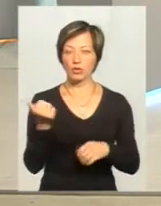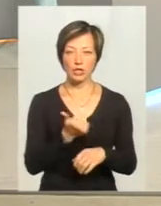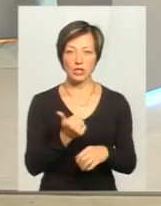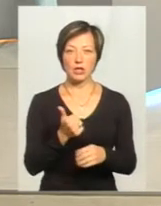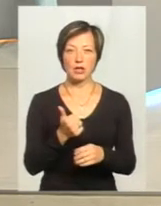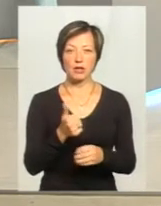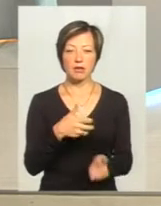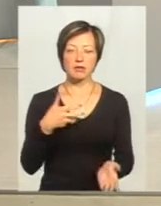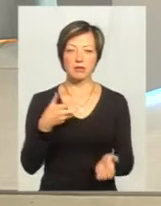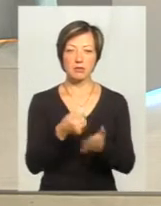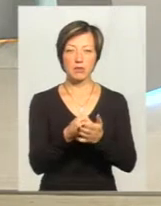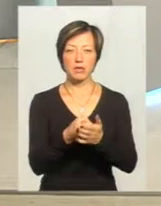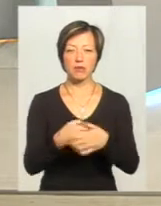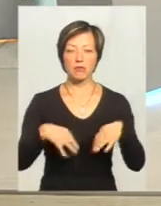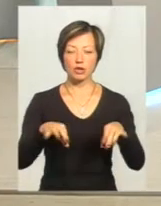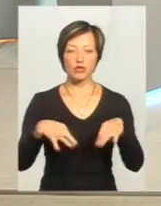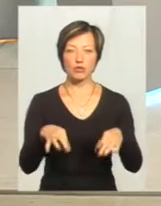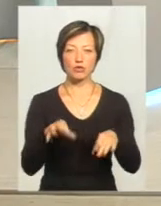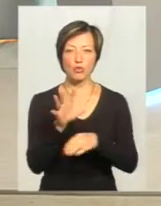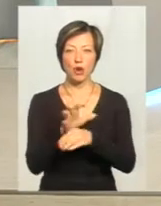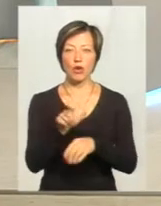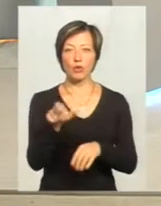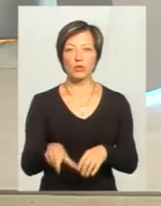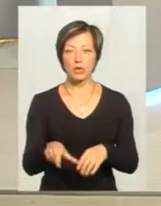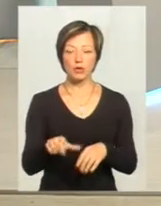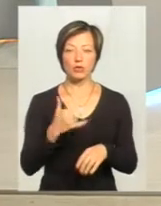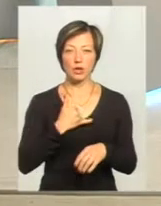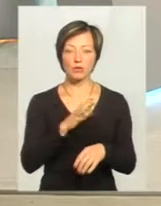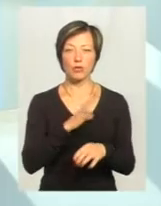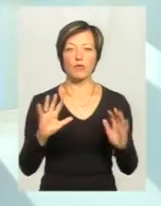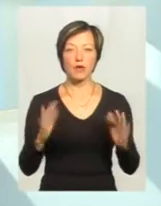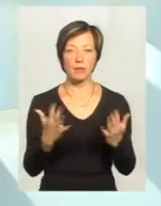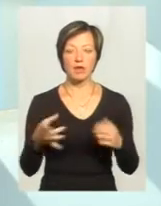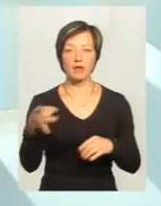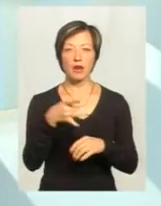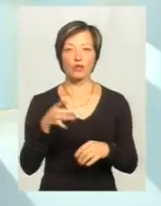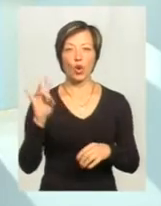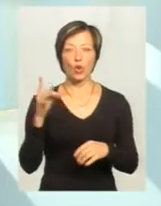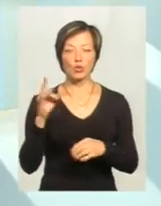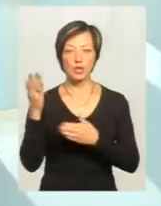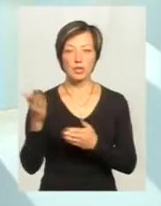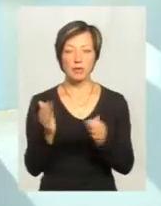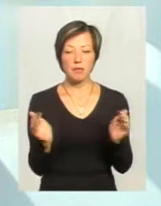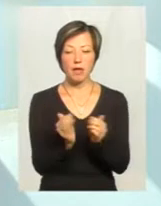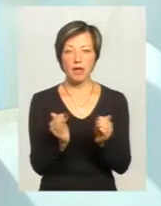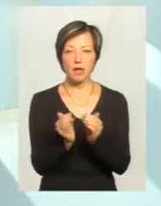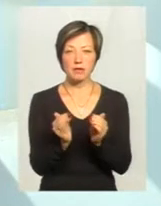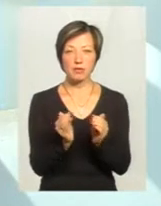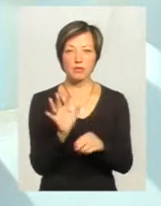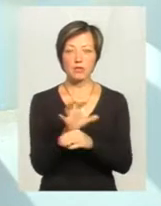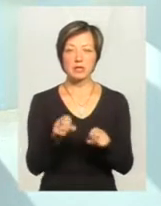збиті машинами собаки. У нас був випадок в мікрорайоні Рожични, коли малесеньку собачку